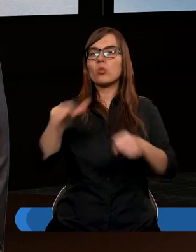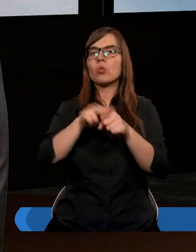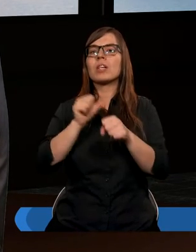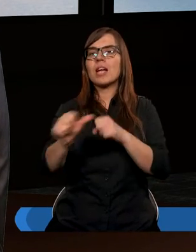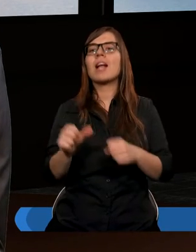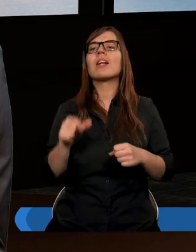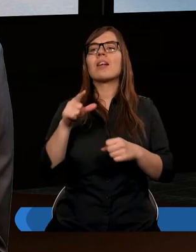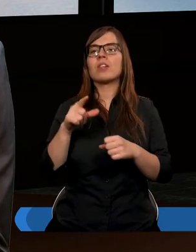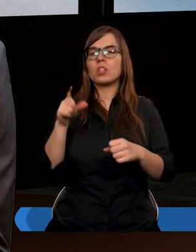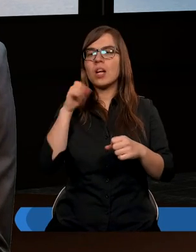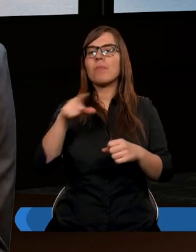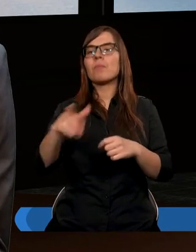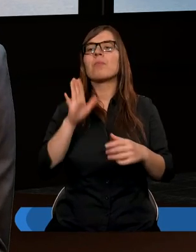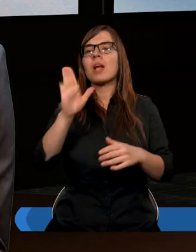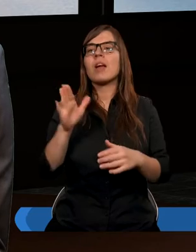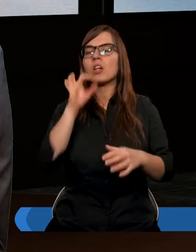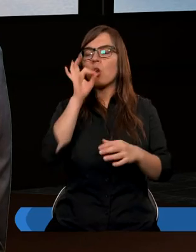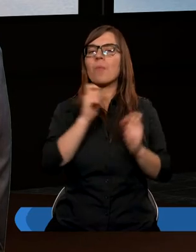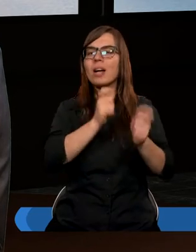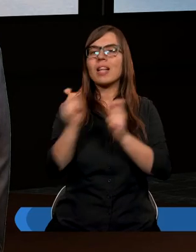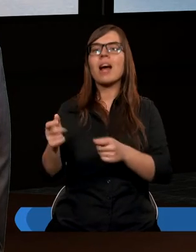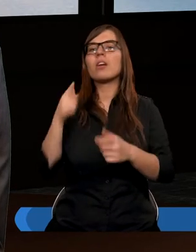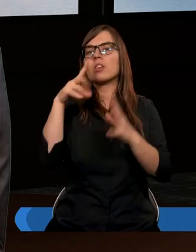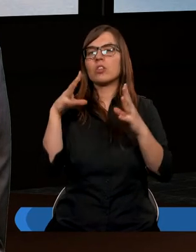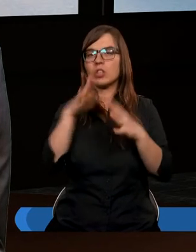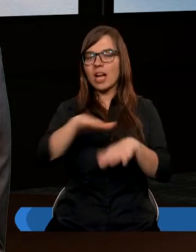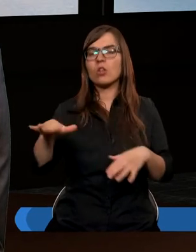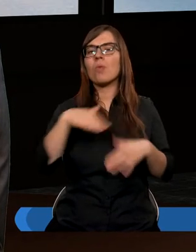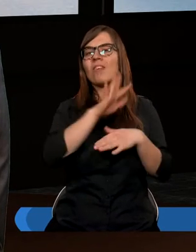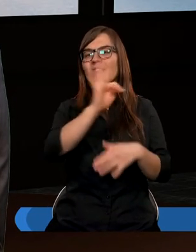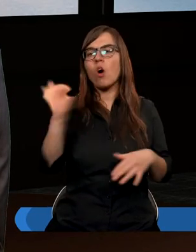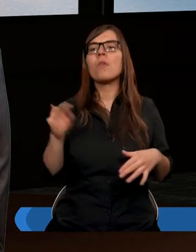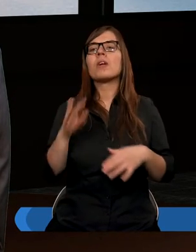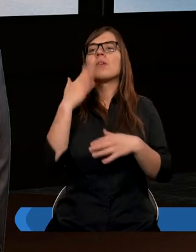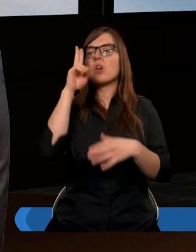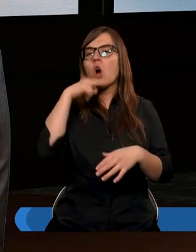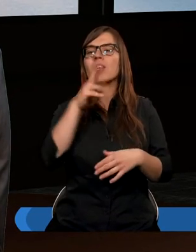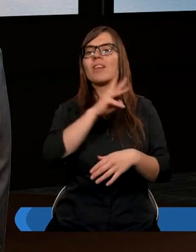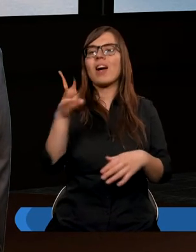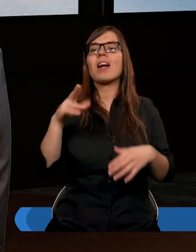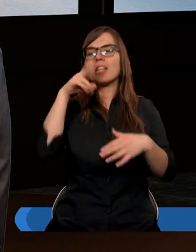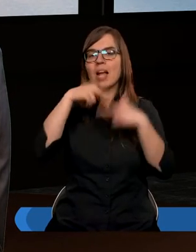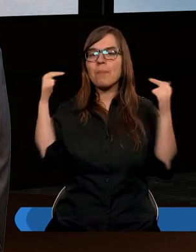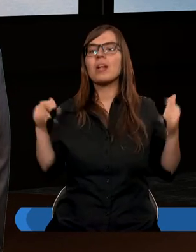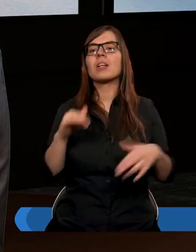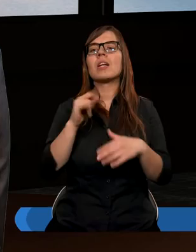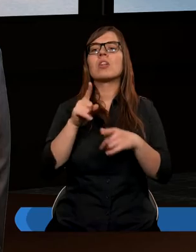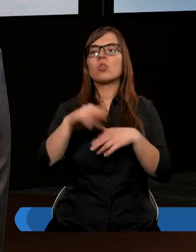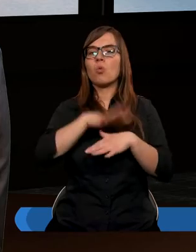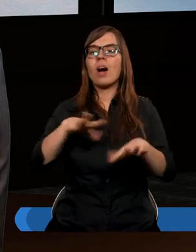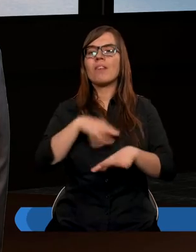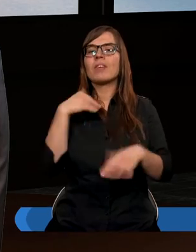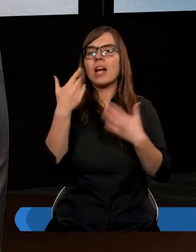jesteście źli, umiecie dobre dary dawać dzieciom swoim, o ileż bardziej Ojciec wasz niebieski da Ducha